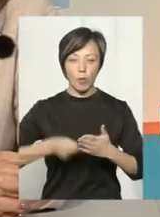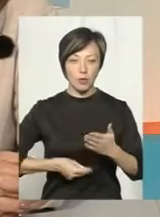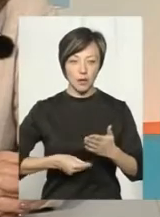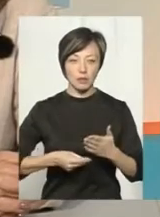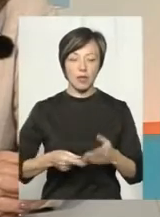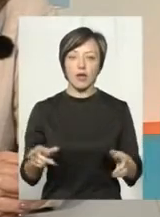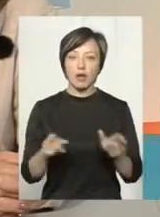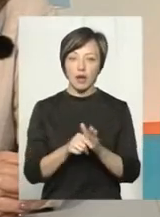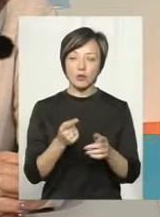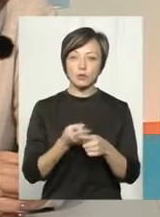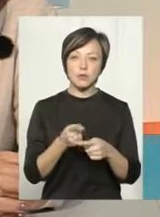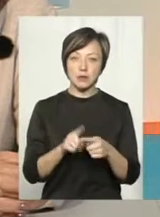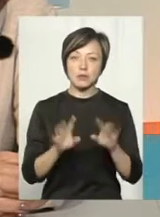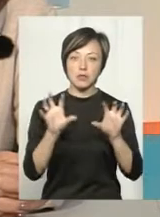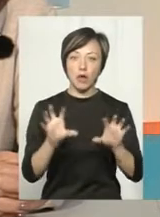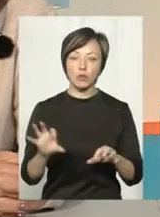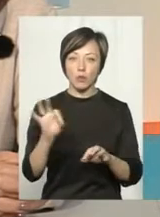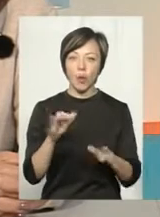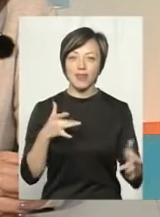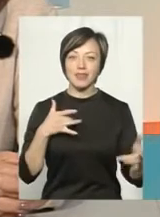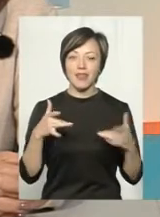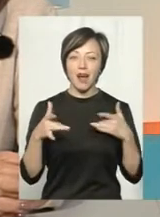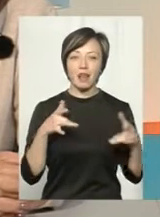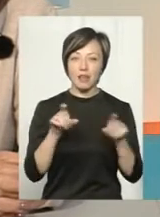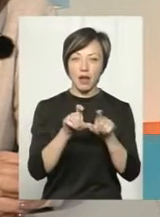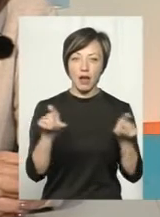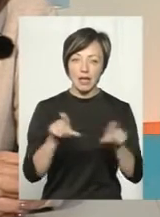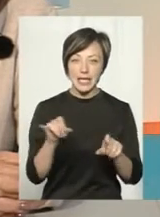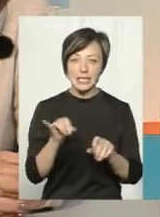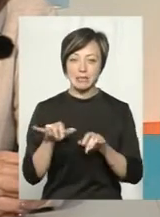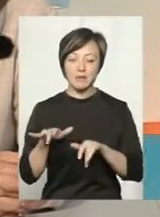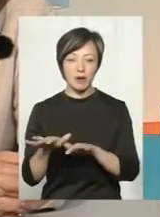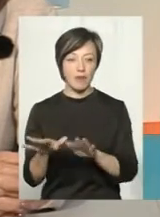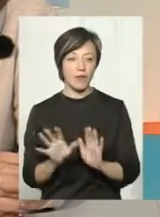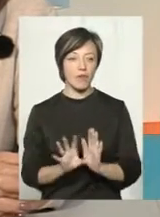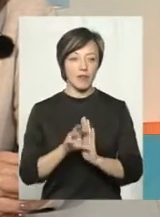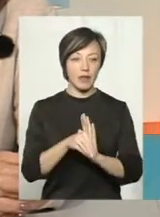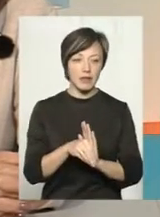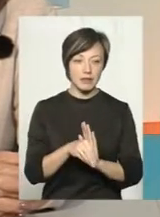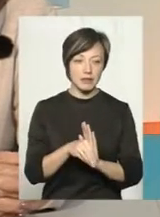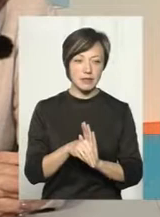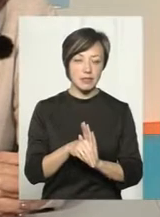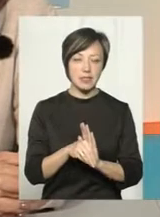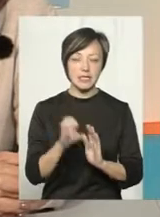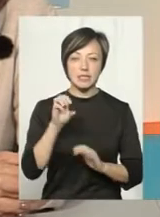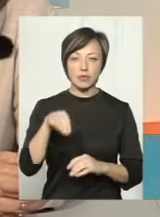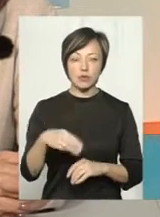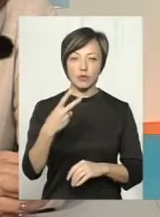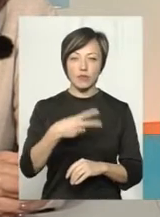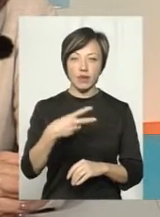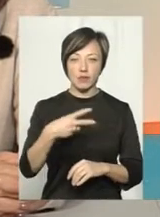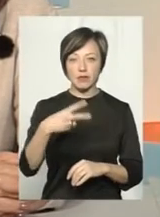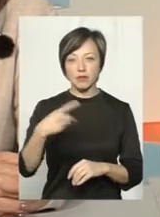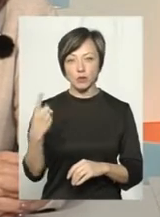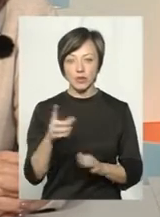Разом з тим, закон про театри і театральну справу внесли статтю 20.21,